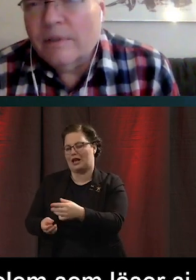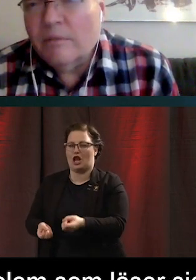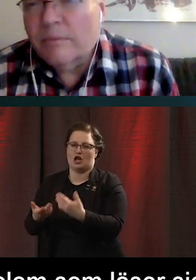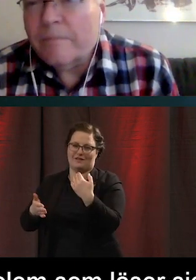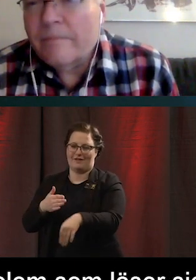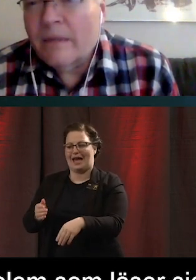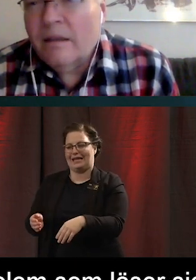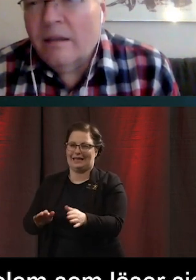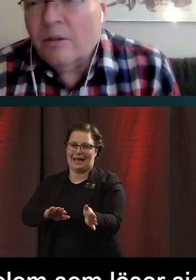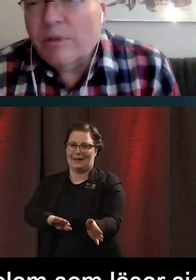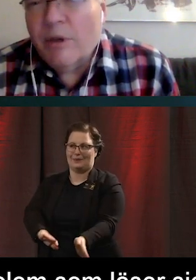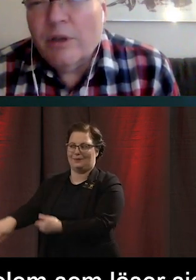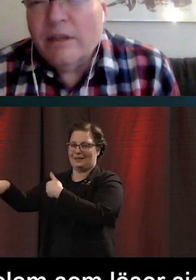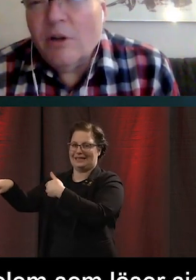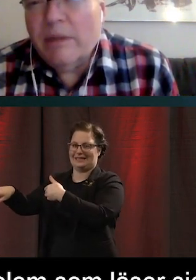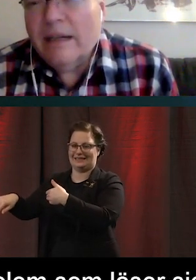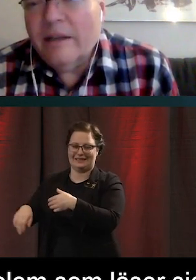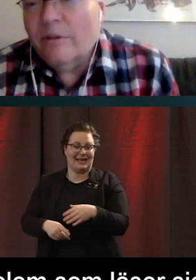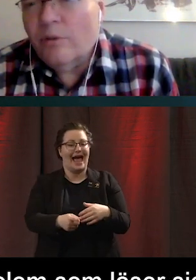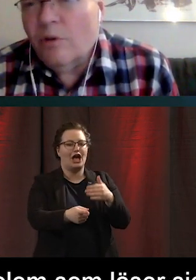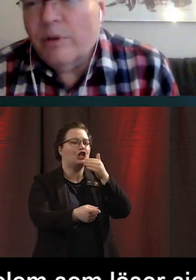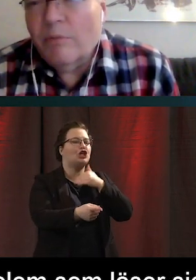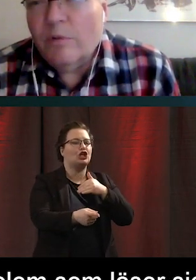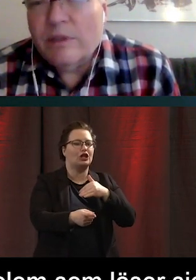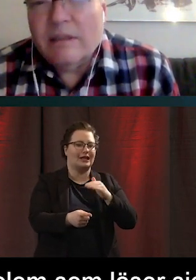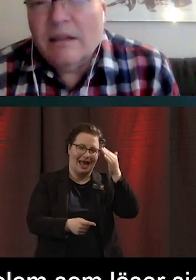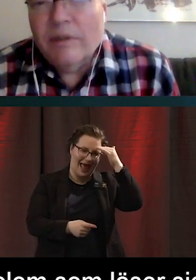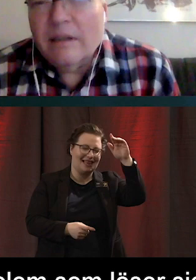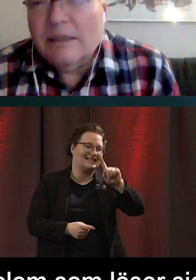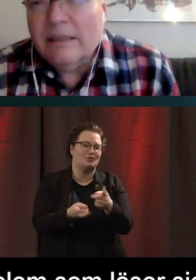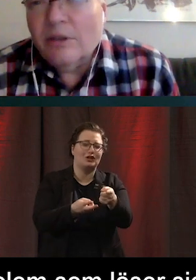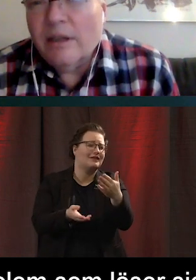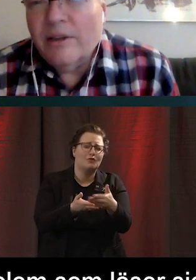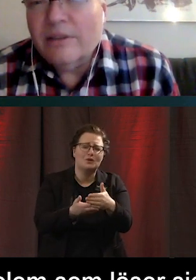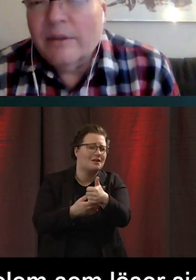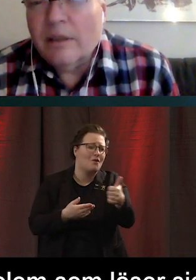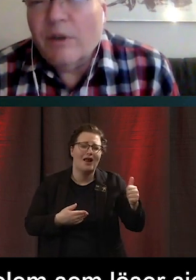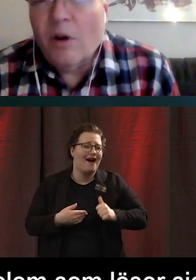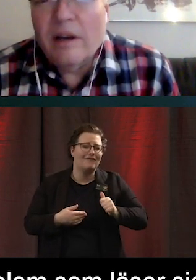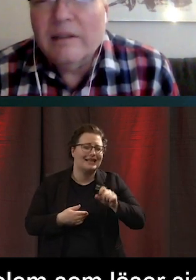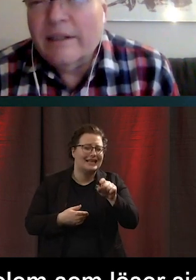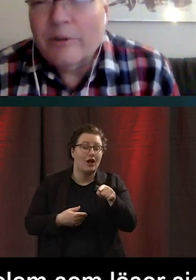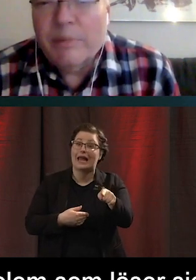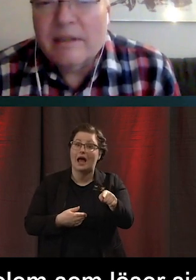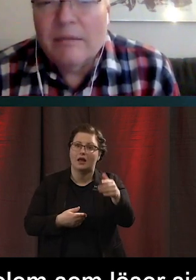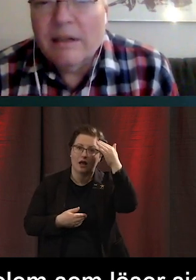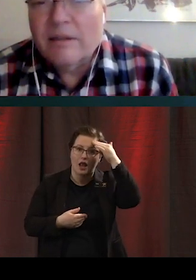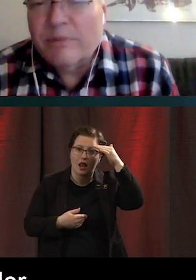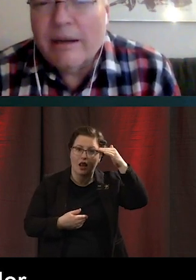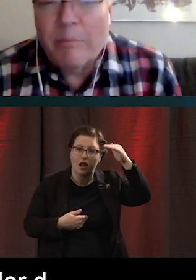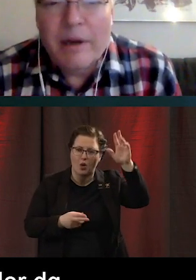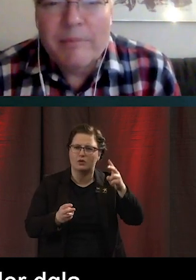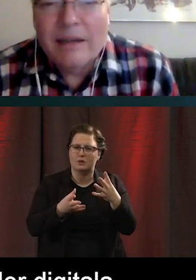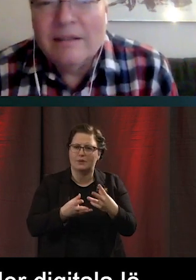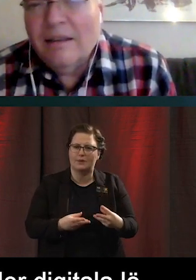har liksom de som är yngre idag blir äldre. då kommer de att fortsätta använda digitala lösningar. Utan vi har andra grupper i samhället